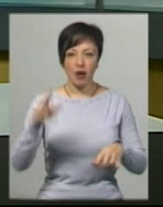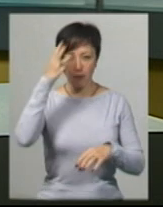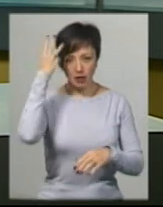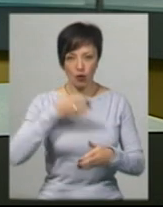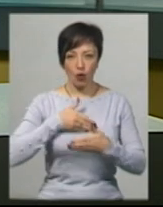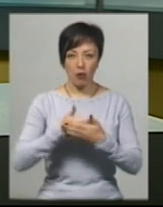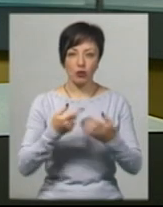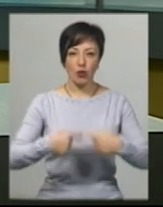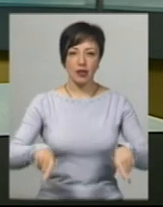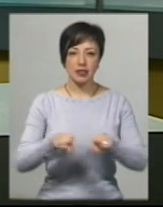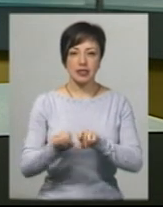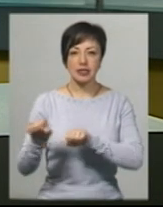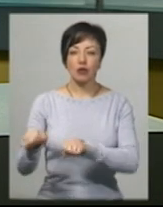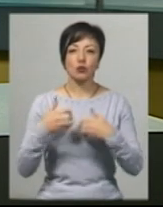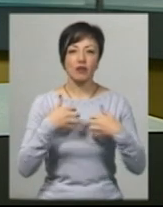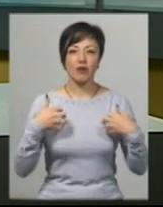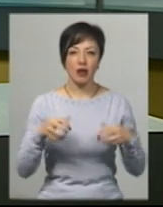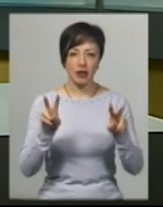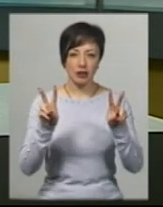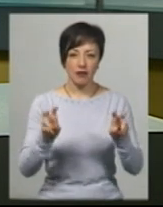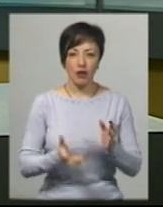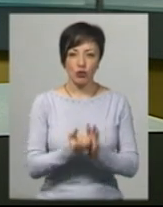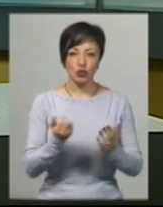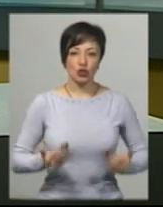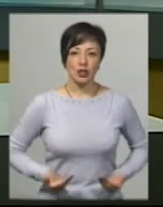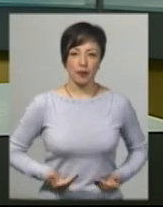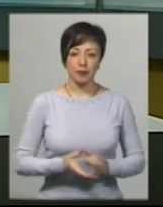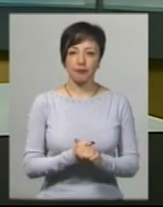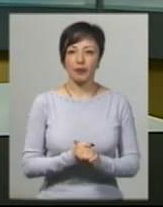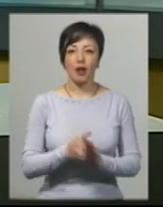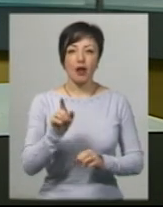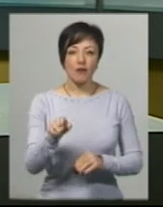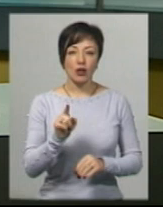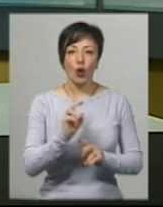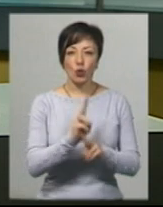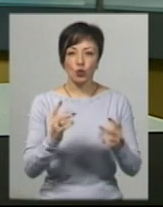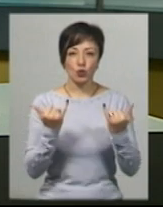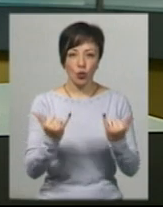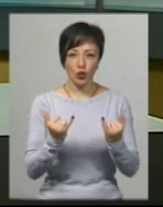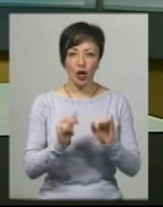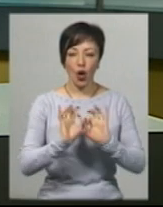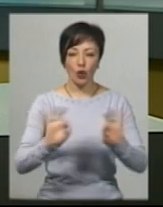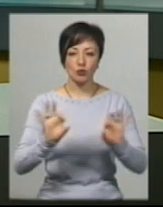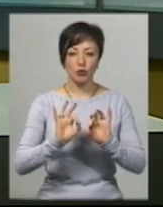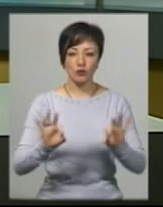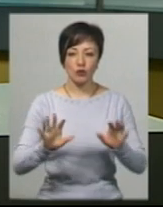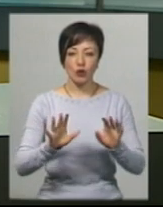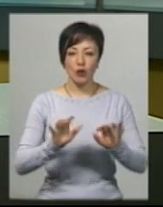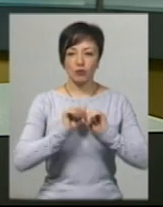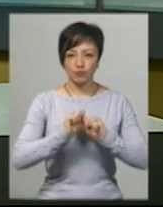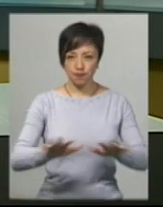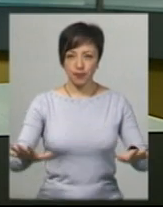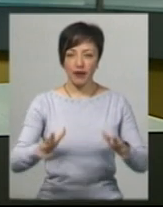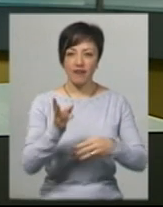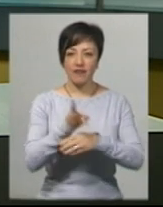громадської організації захисту тварин «Врятуй життя» Олена Голубнича. Одна з тих, хто сьогодні розповсюдила у соцмережах відео, на